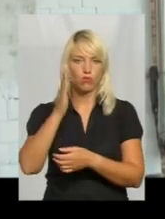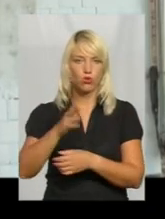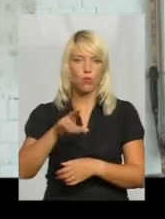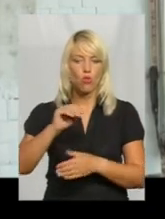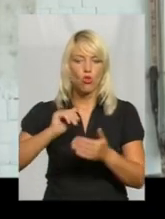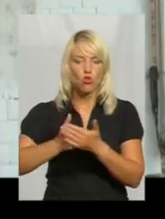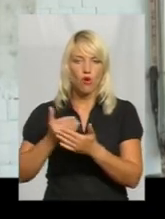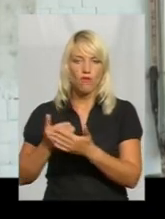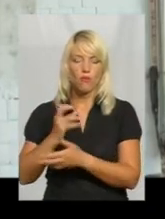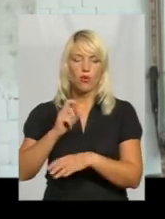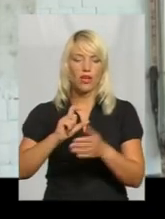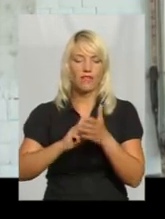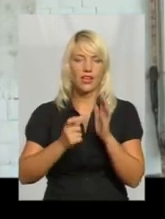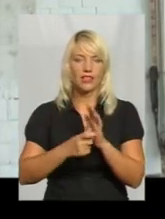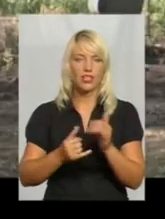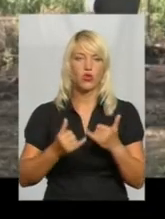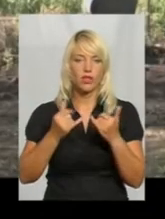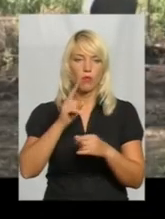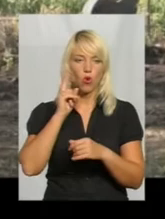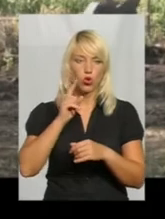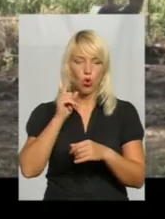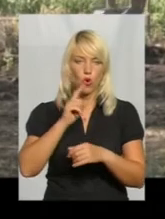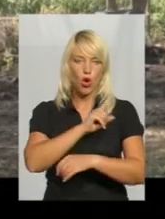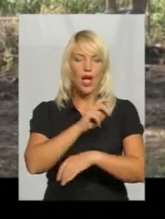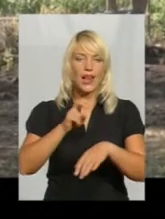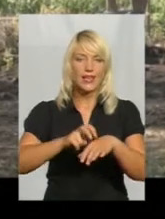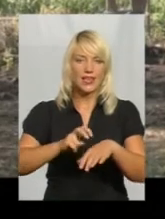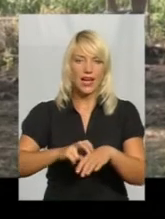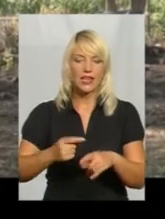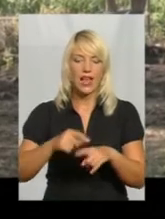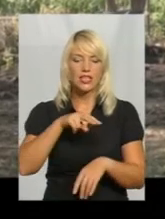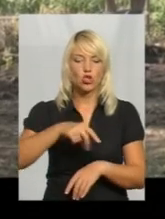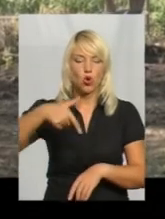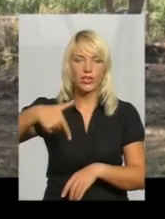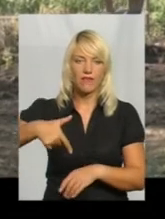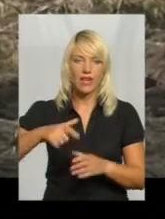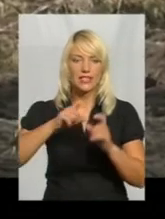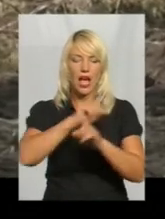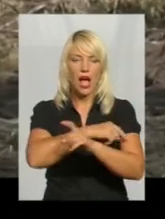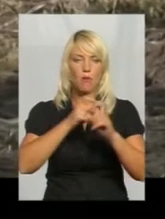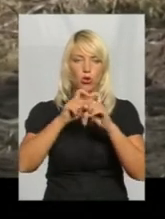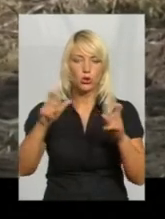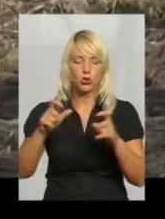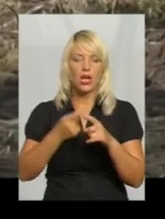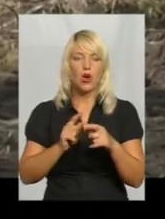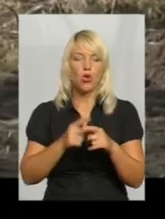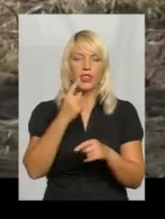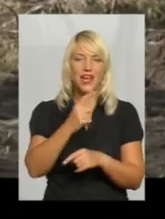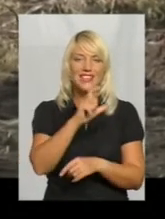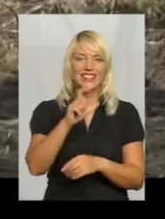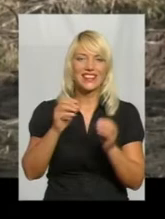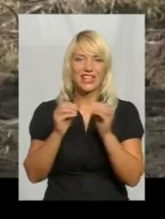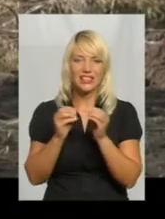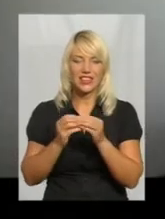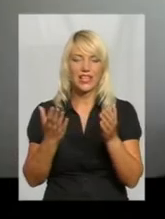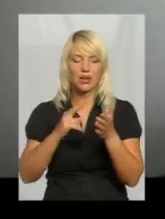І з квартирою для молодого лікаря. Лісогрінівецька амбулаторія – одна із десяти, які планують побудувати на Хмельниччині, каже директор